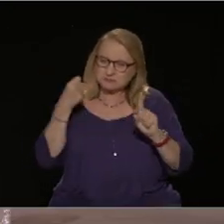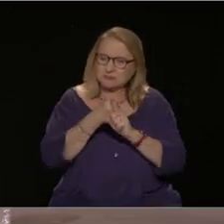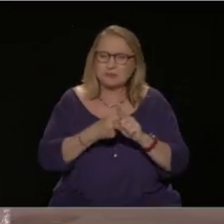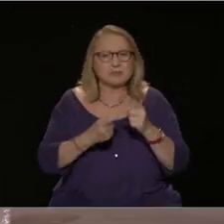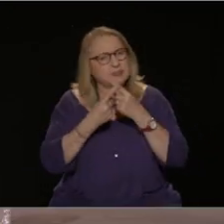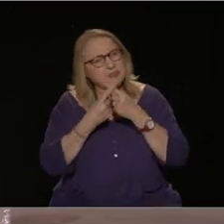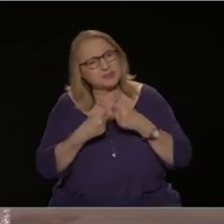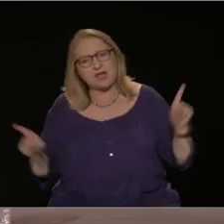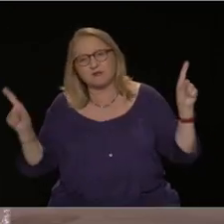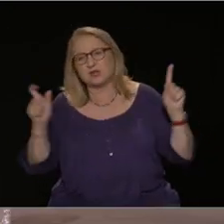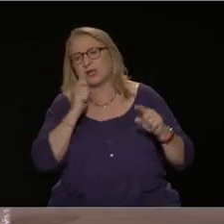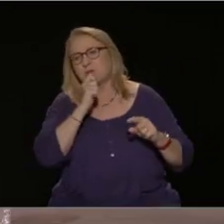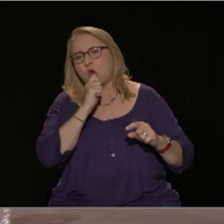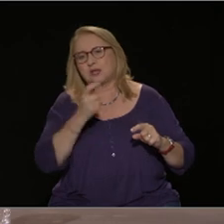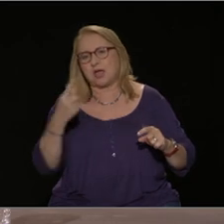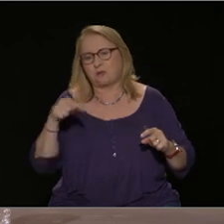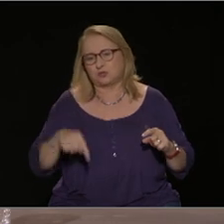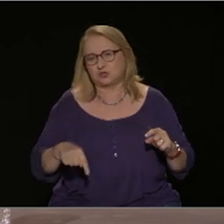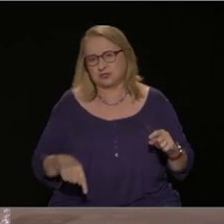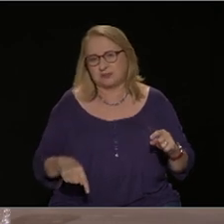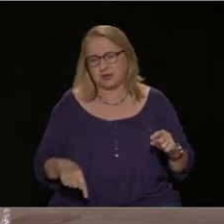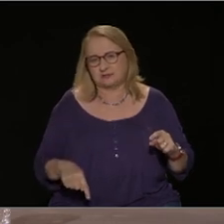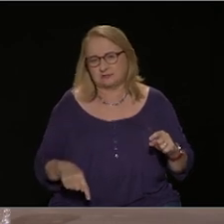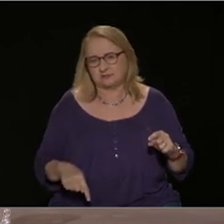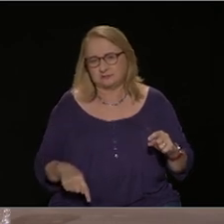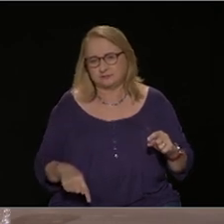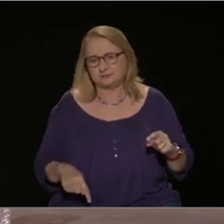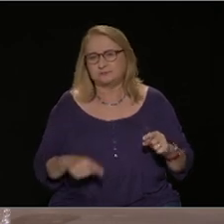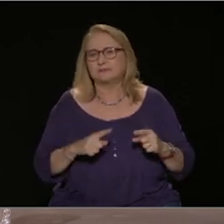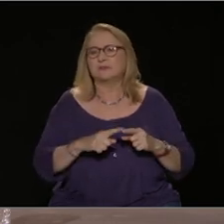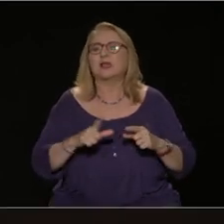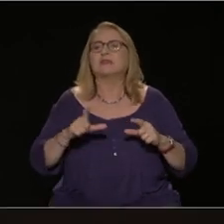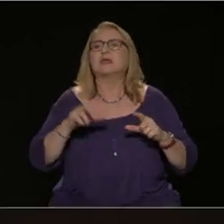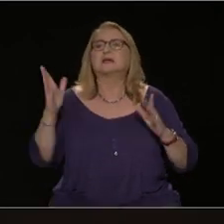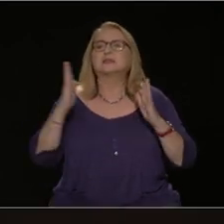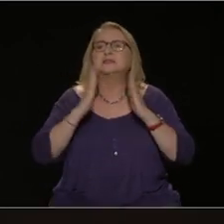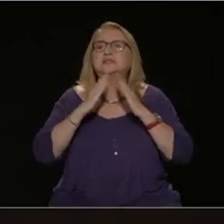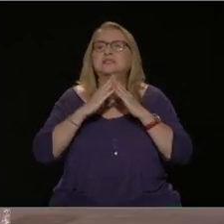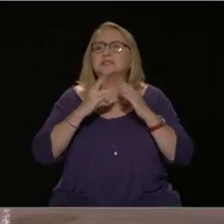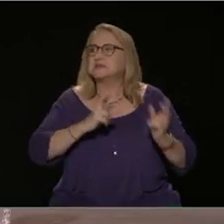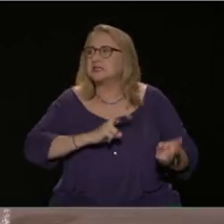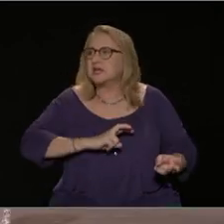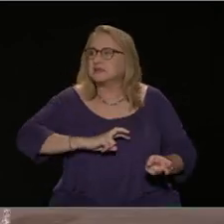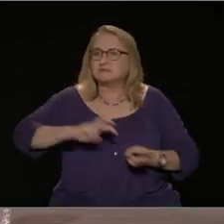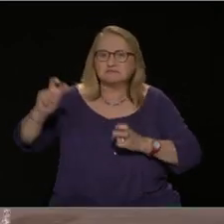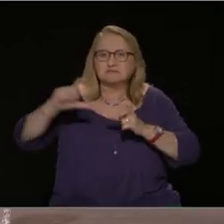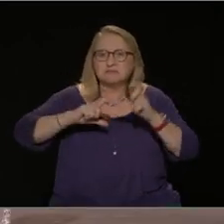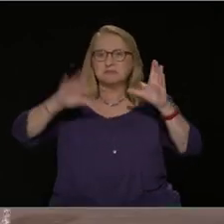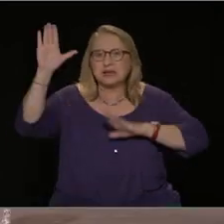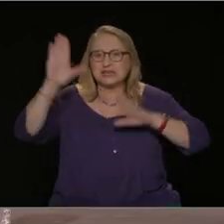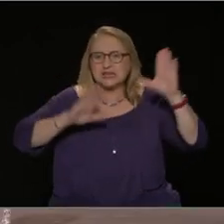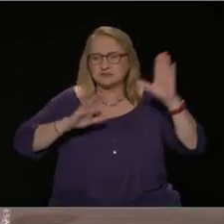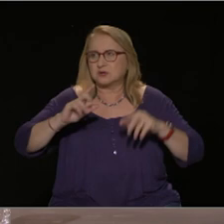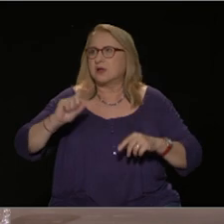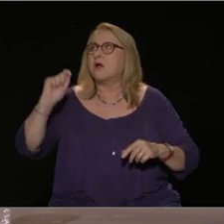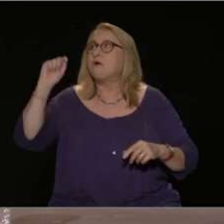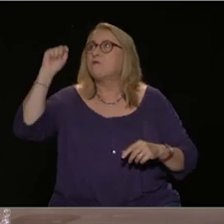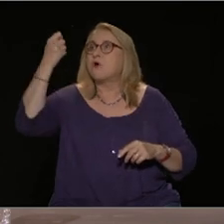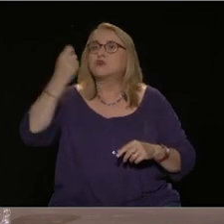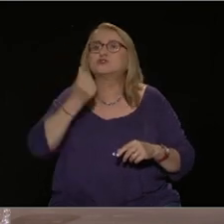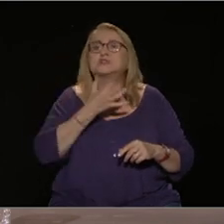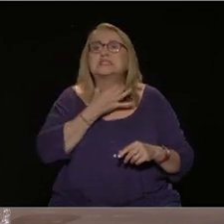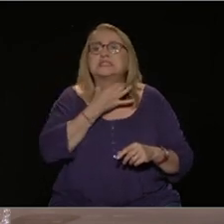κατάσταση. Δηλαδή συνοπτικά το σταμάτημα των πληστηριασμών και των διακοπών ρεύματος, που θα έχετε δει